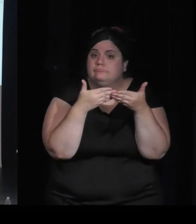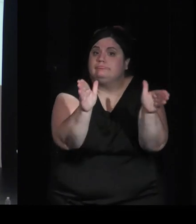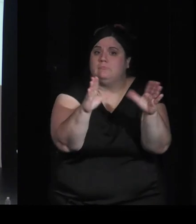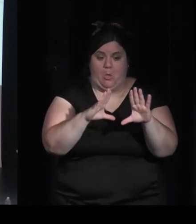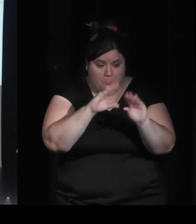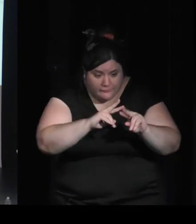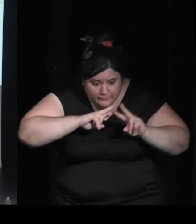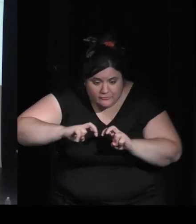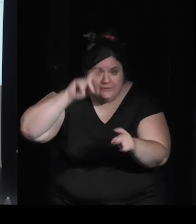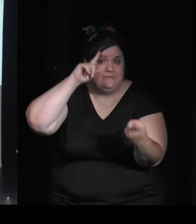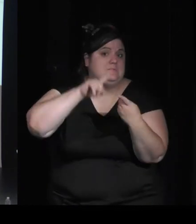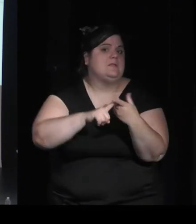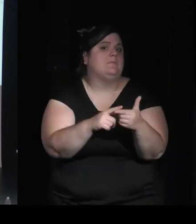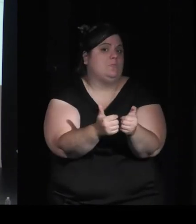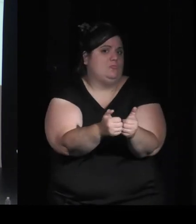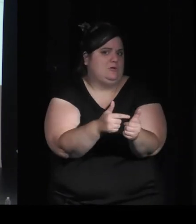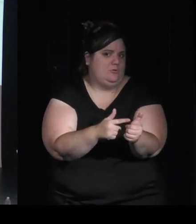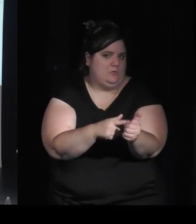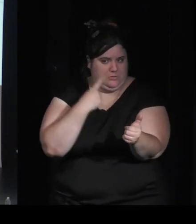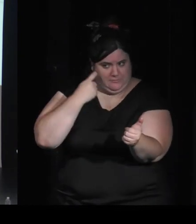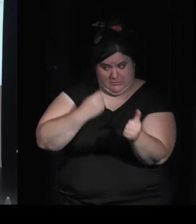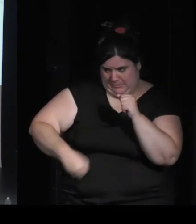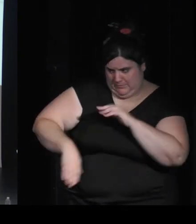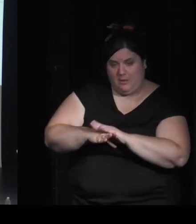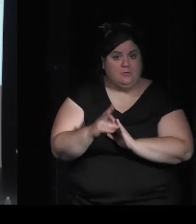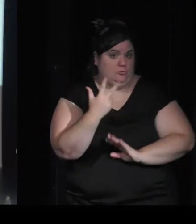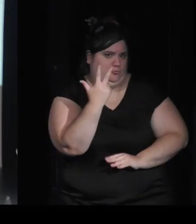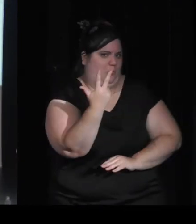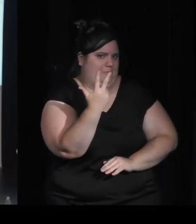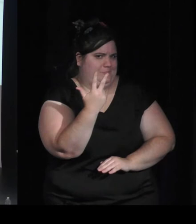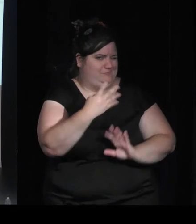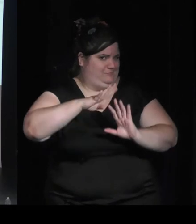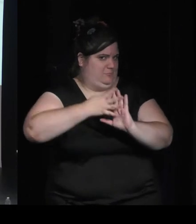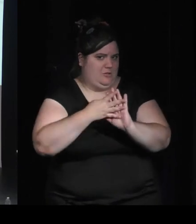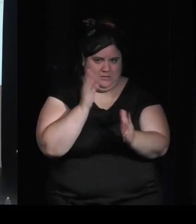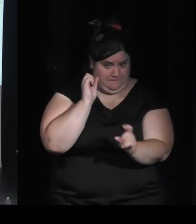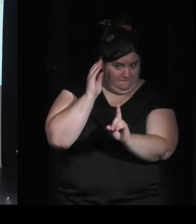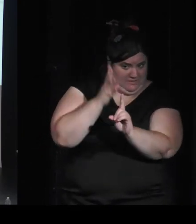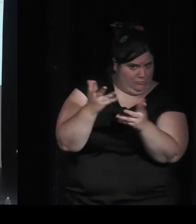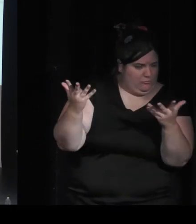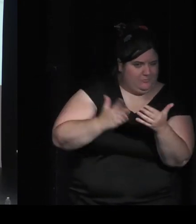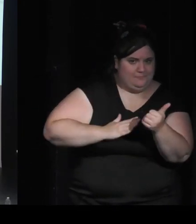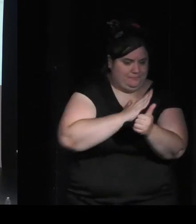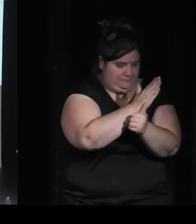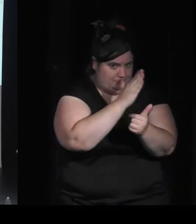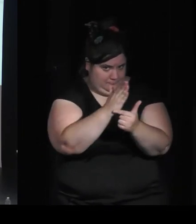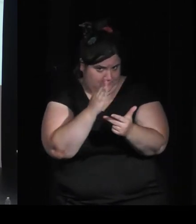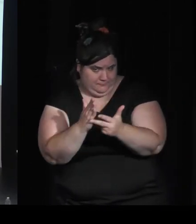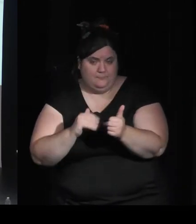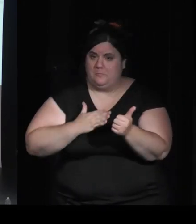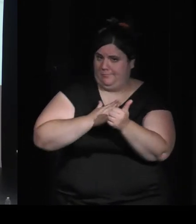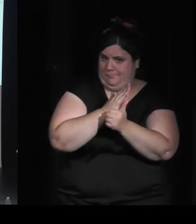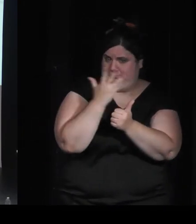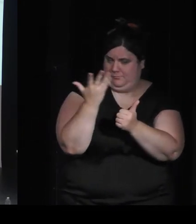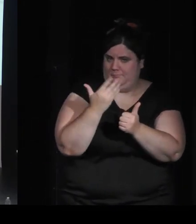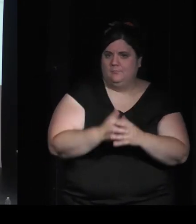puisque de discuter de cette chaire l'idée était aussi d'élargir un petit peu les missions qu'elle pourrait mener l'idée des trois